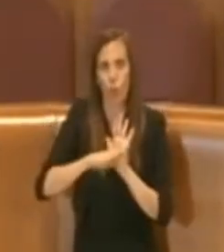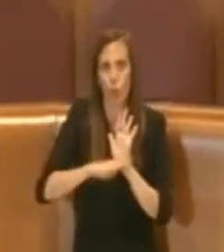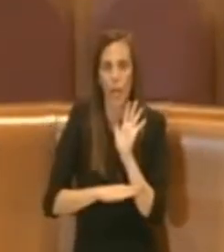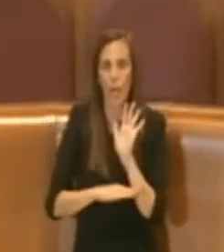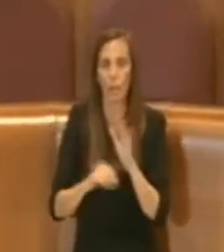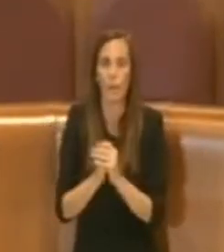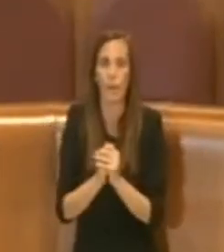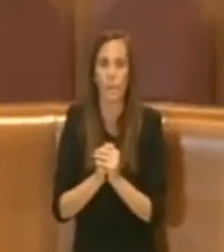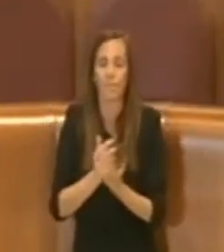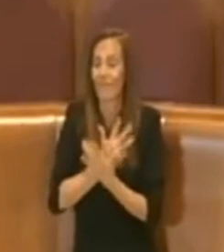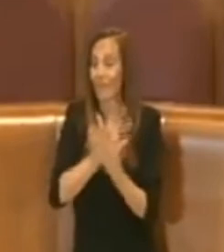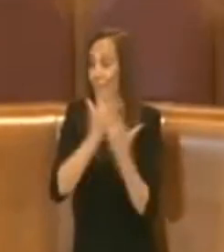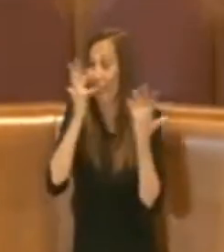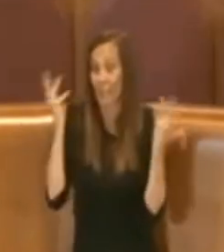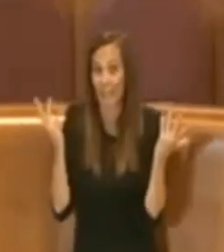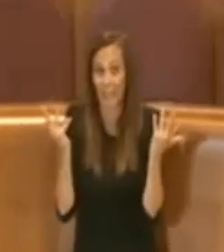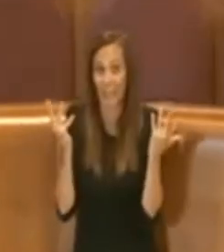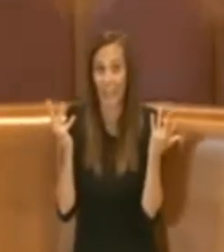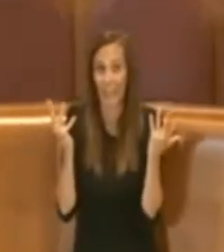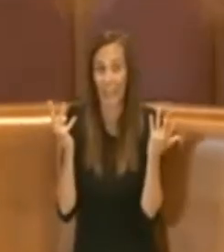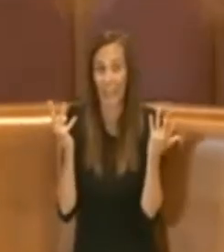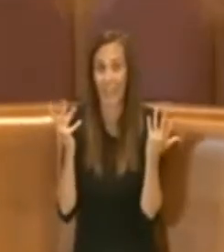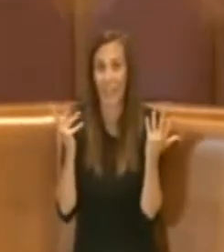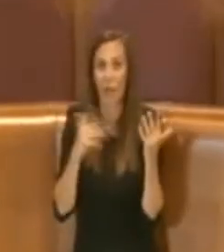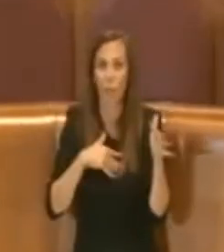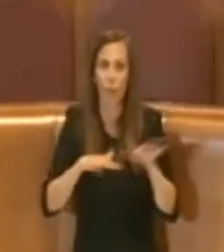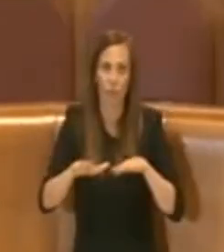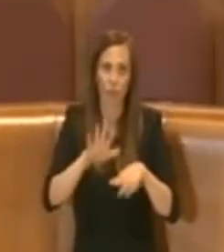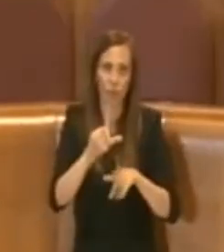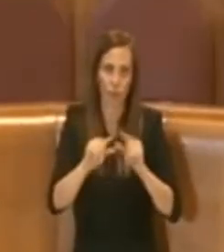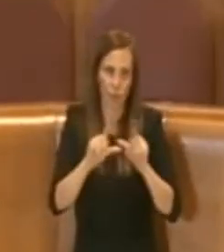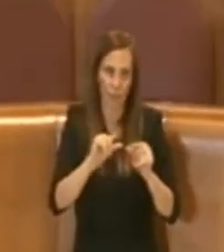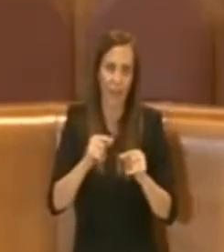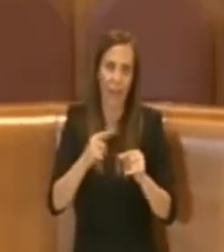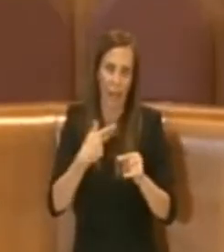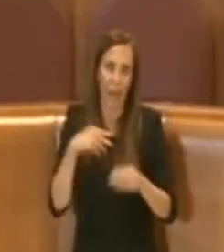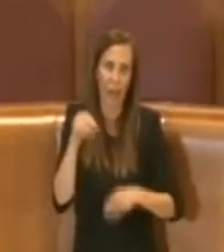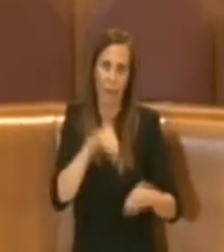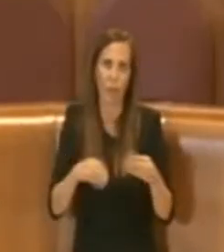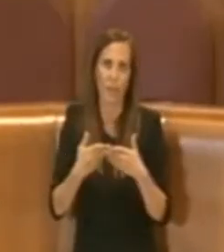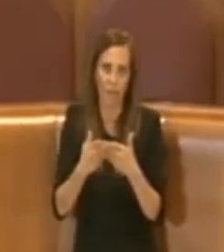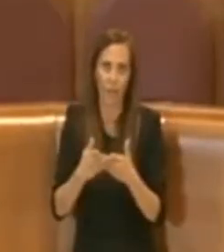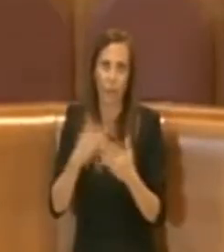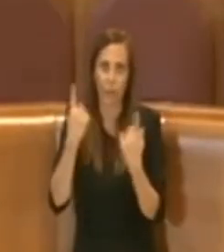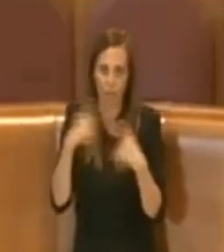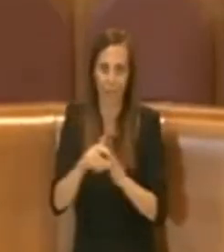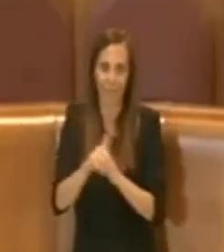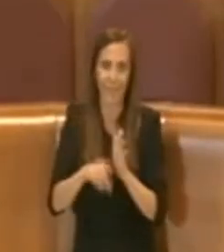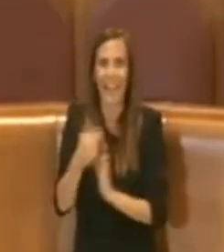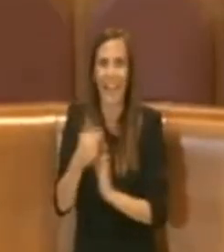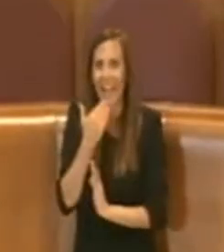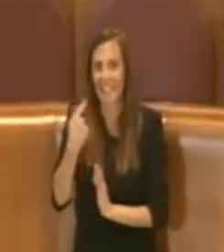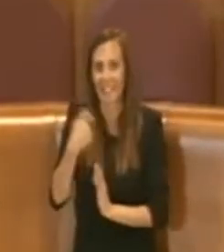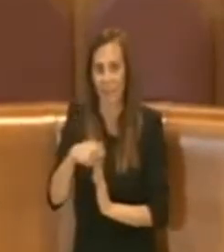Ovviamente eh il il Movimento Cinque Stelle voterà a favore di questa delibera. Eh grazie presidente.